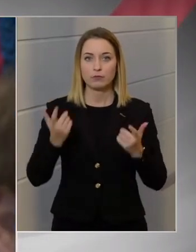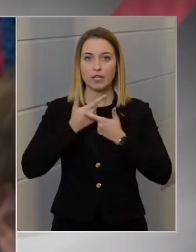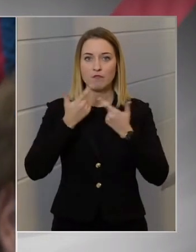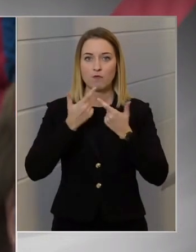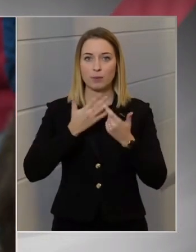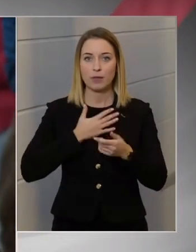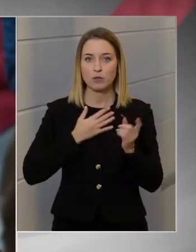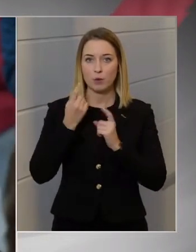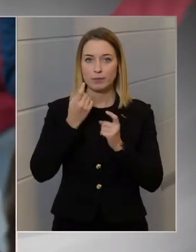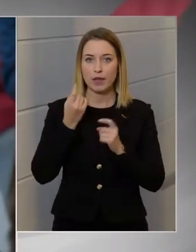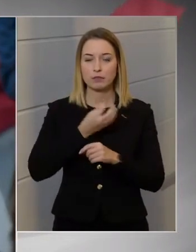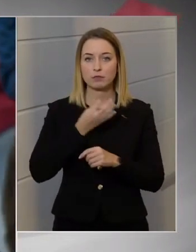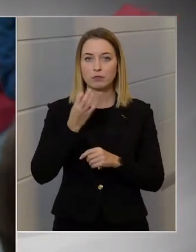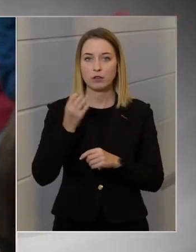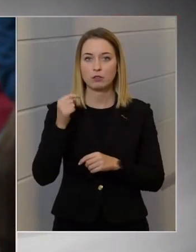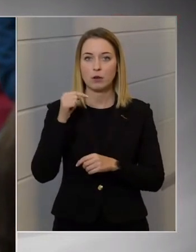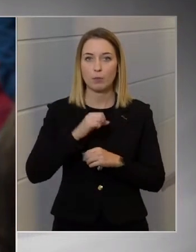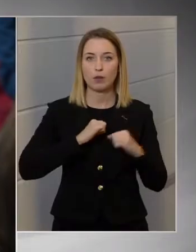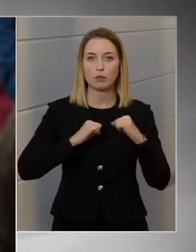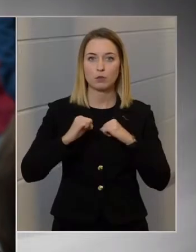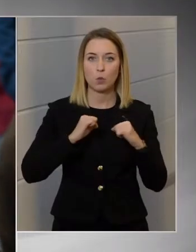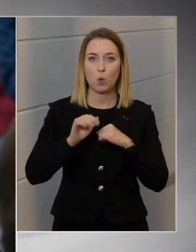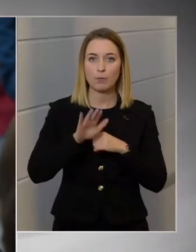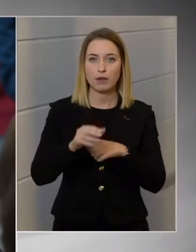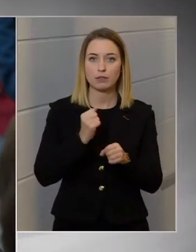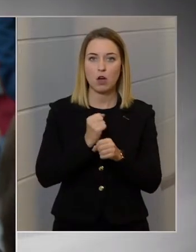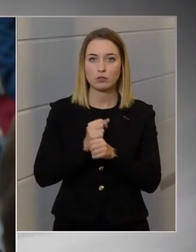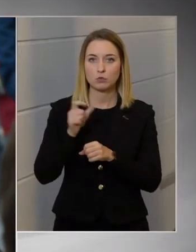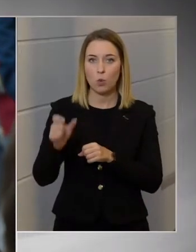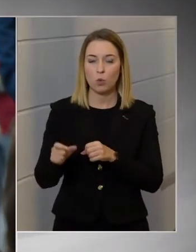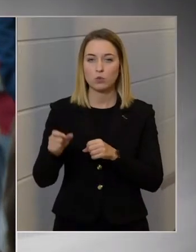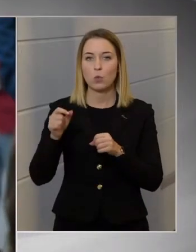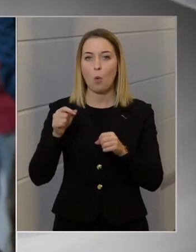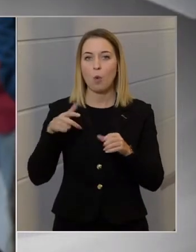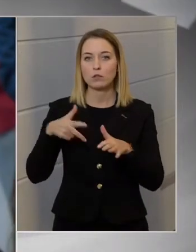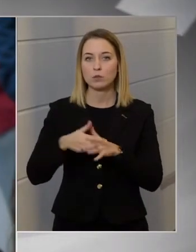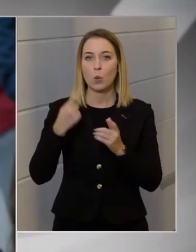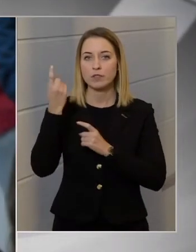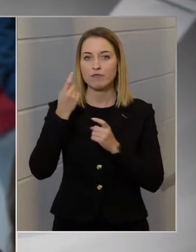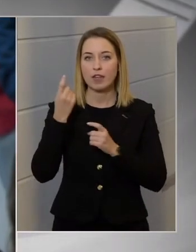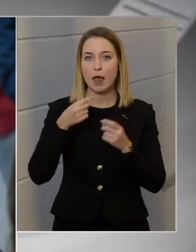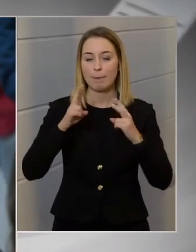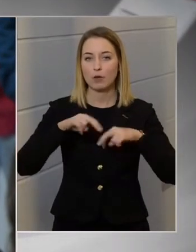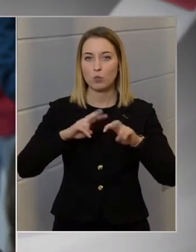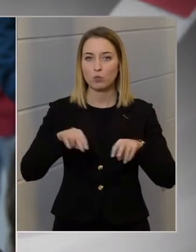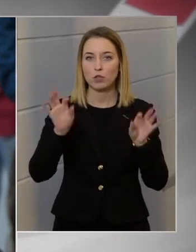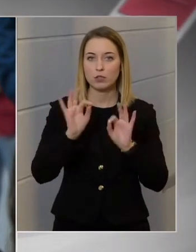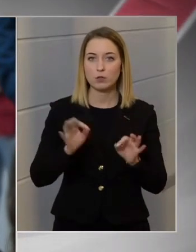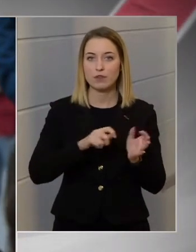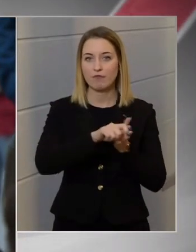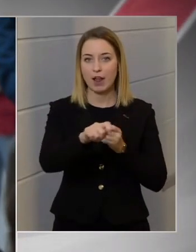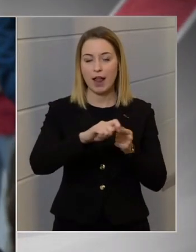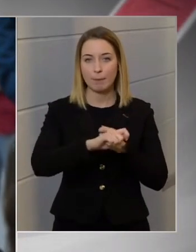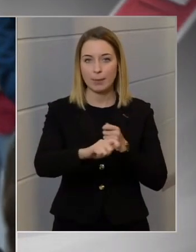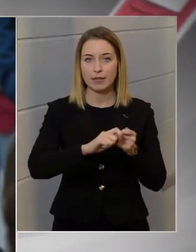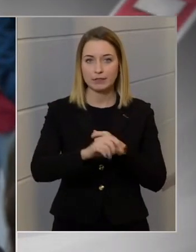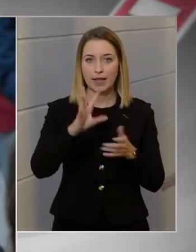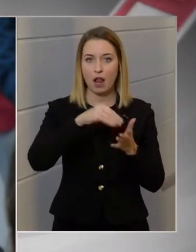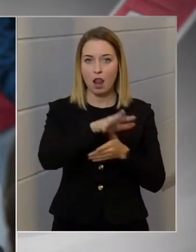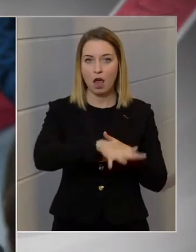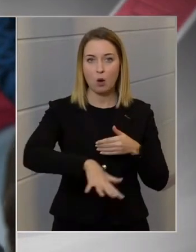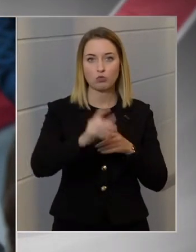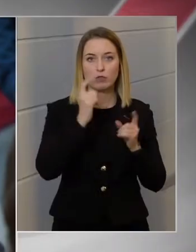Információink szerint a napokban egy kormánynak dolgozó közvéleménykutató cég felmért a lakosság véleményét arról,